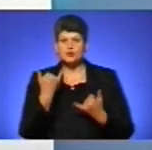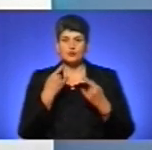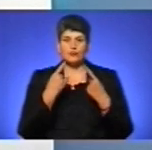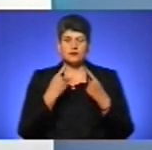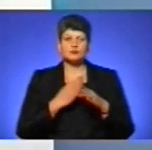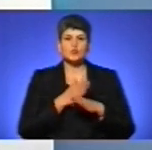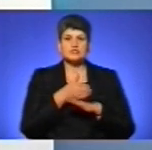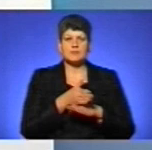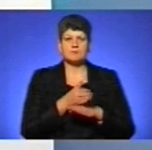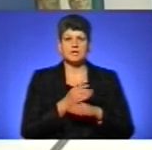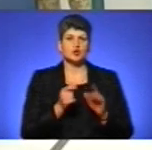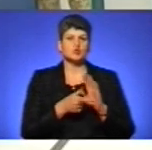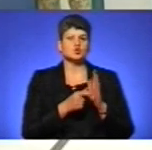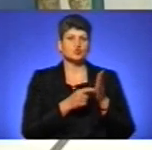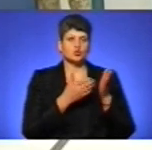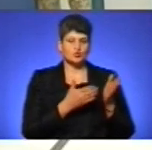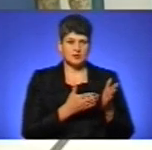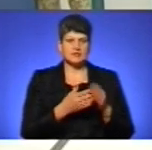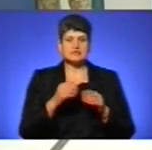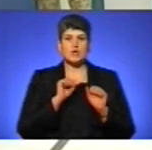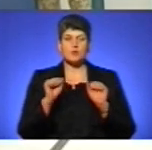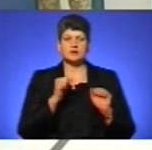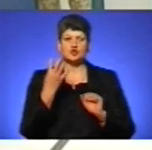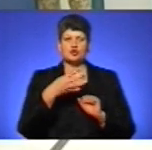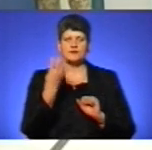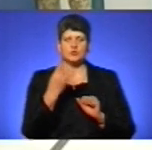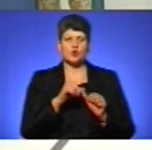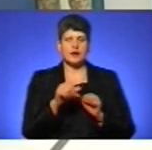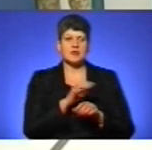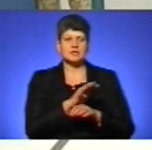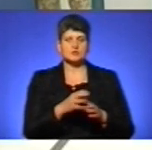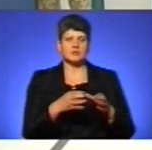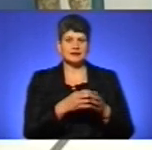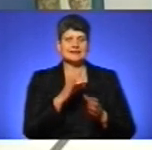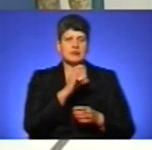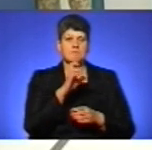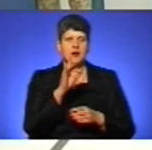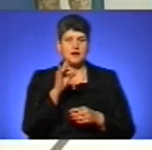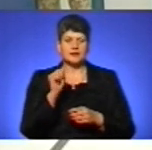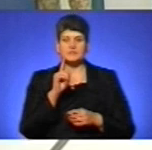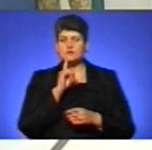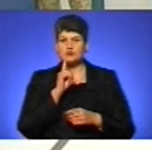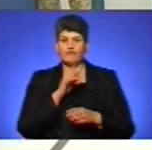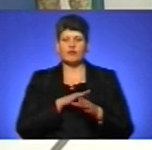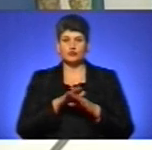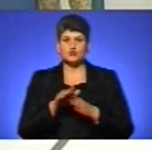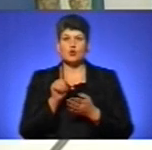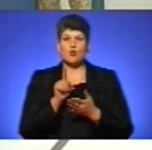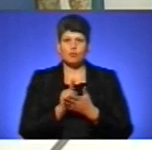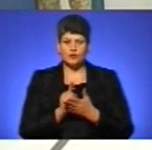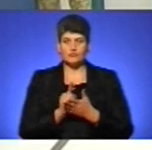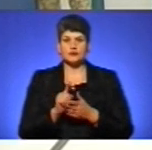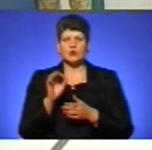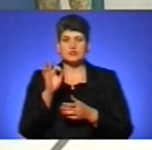гостями студії. Поряд зі мною командир 44-ї окремої артилерійської бригади Сергій Баранов і тимчасовий виконувач обов'язки військового комісара області